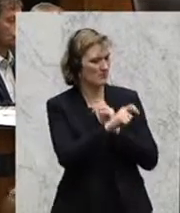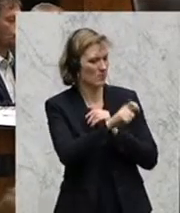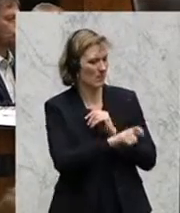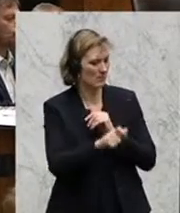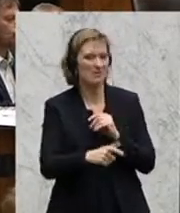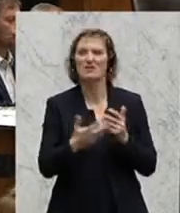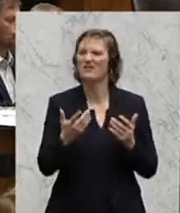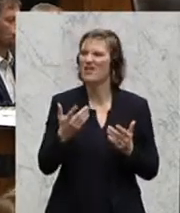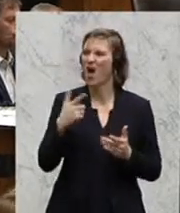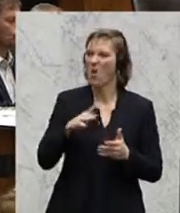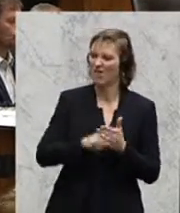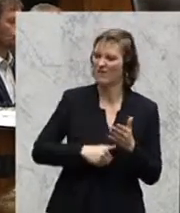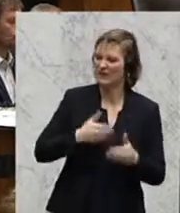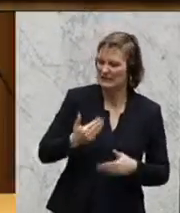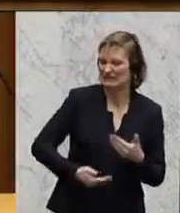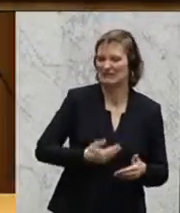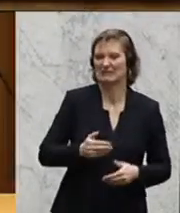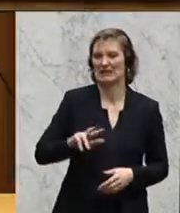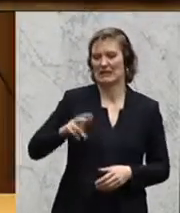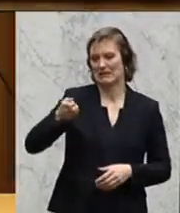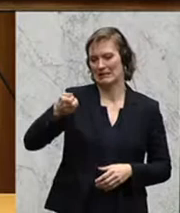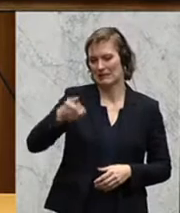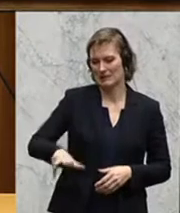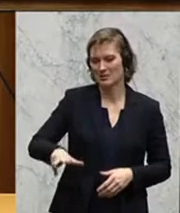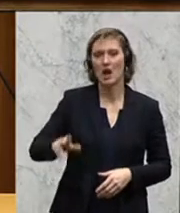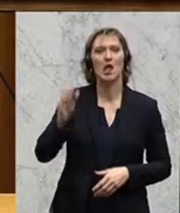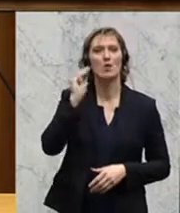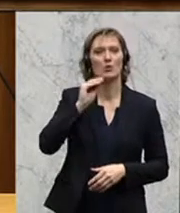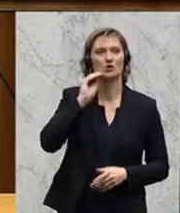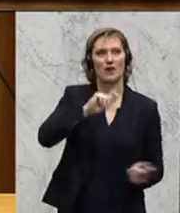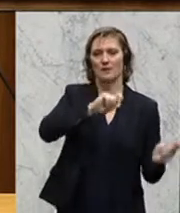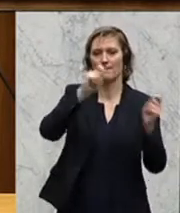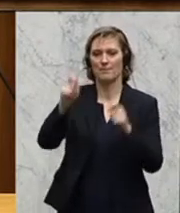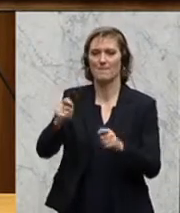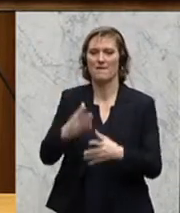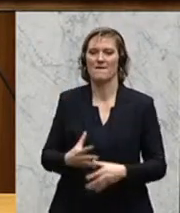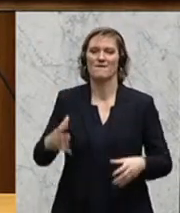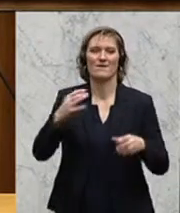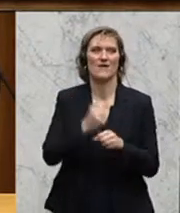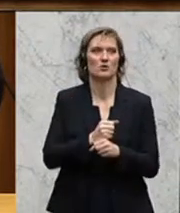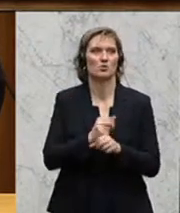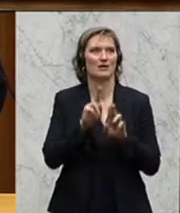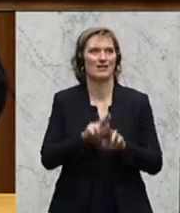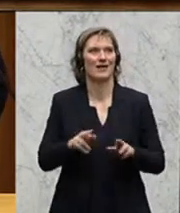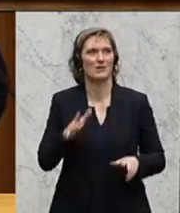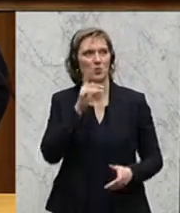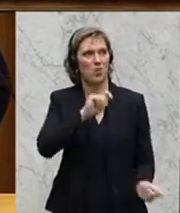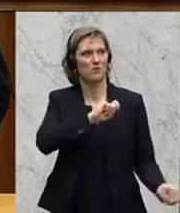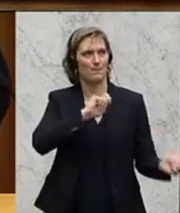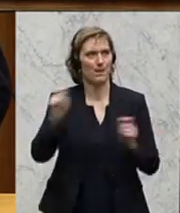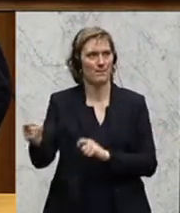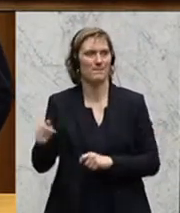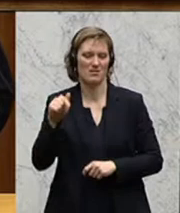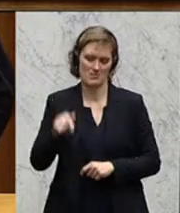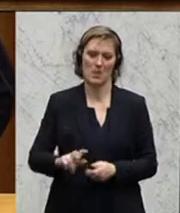auch in der Folge dann auch damit beginnen, eine Drittelbeschwerde einem Verfassungsgerichtshof vorzubereiten, das auch in Umsetzung zu bringen. Und das